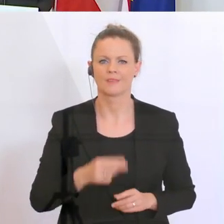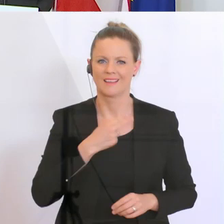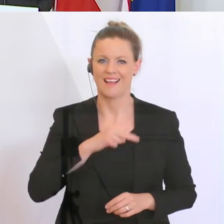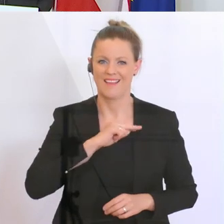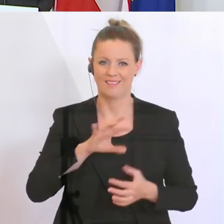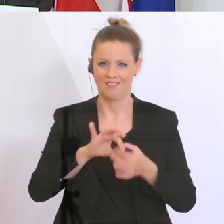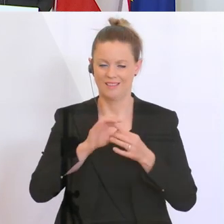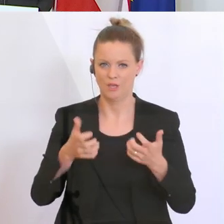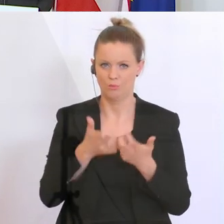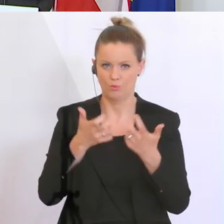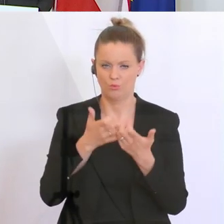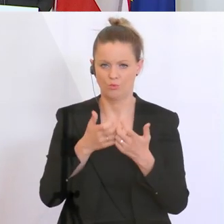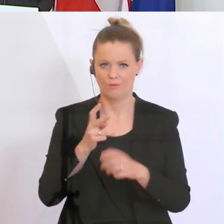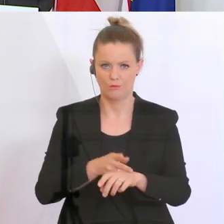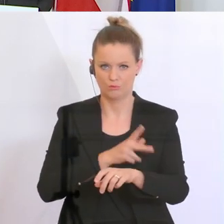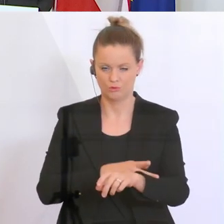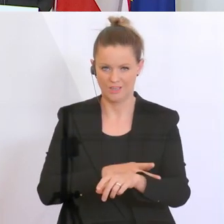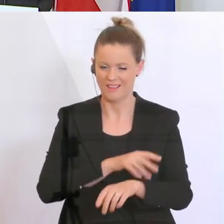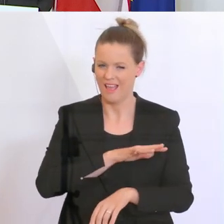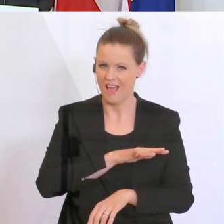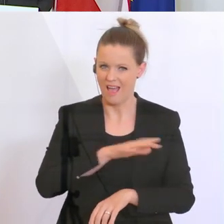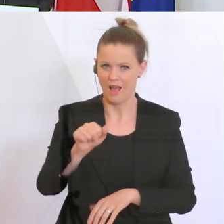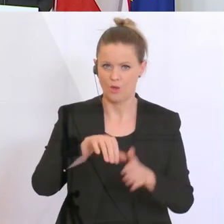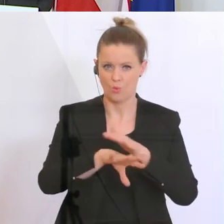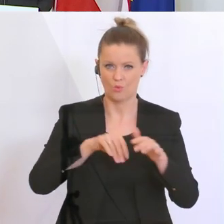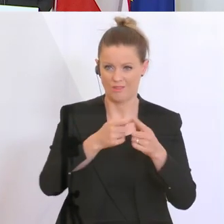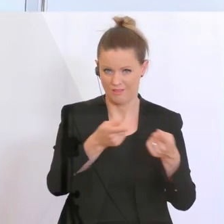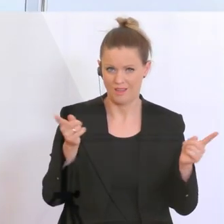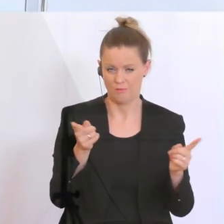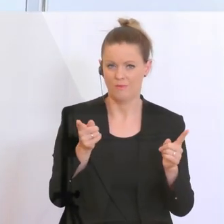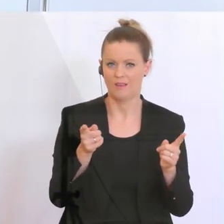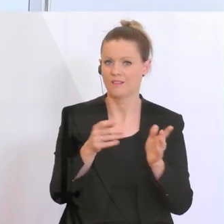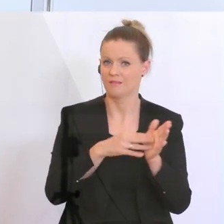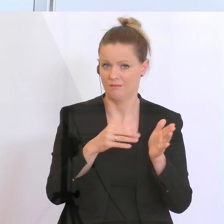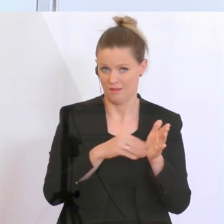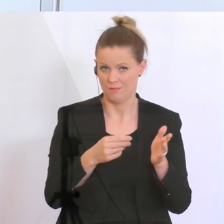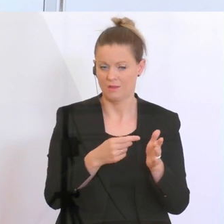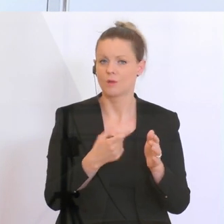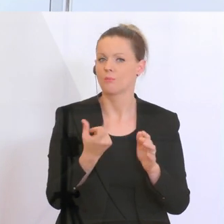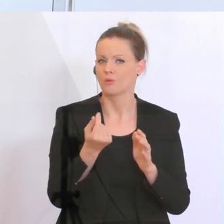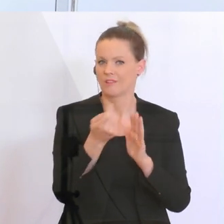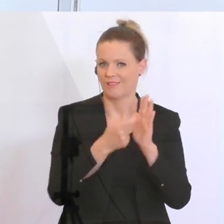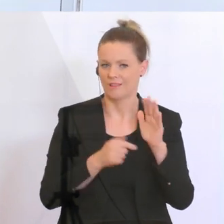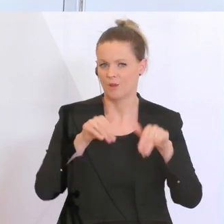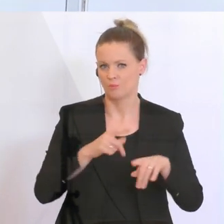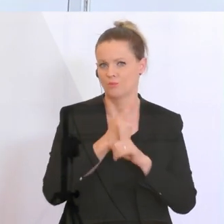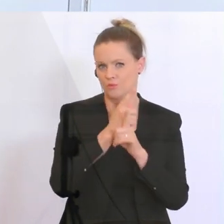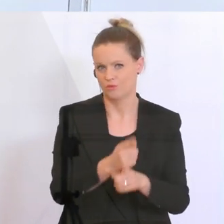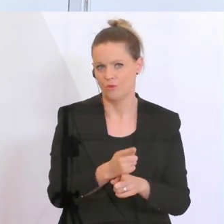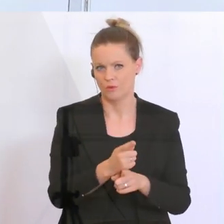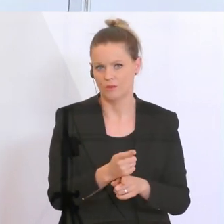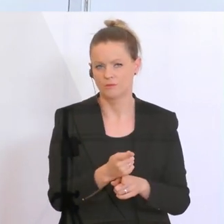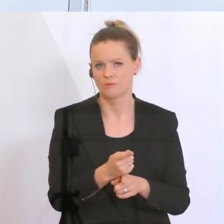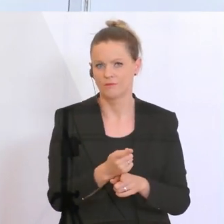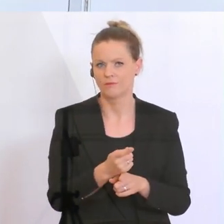betrifft, seitens des Staates, alle Unternehmen, die das in Anspruch nehmen, unterliegen auch diesen Kriterien, wie zum Beispiel keine